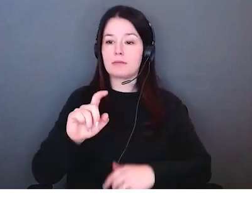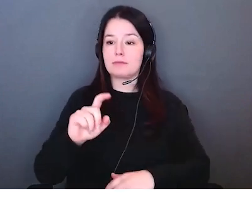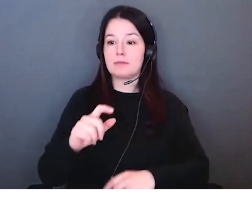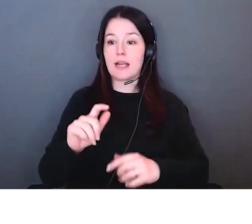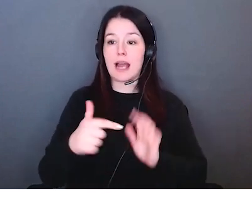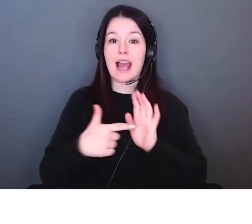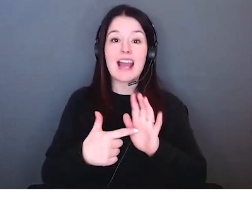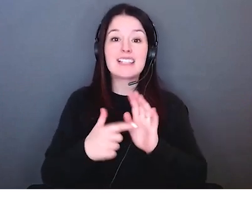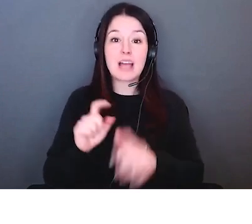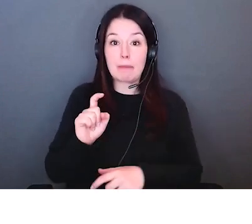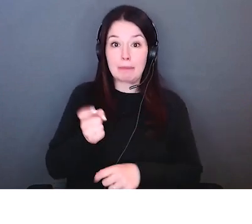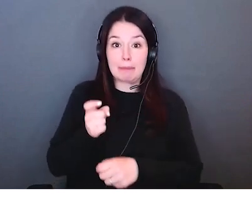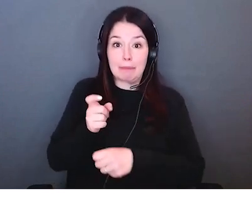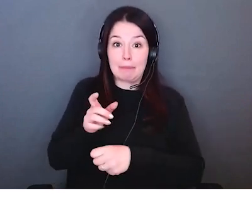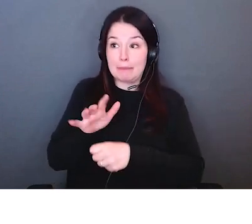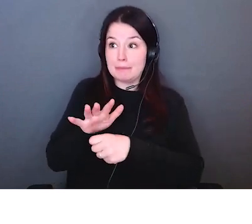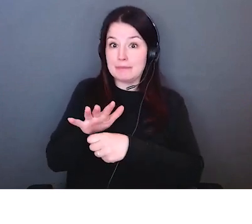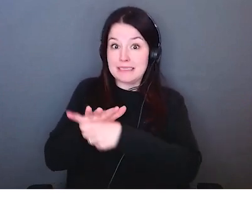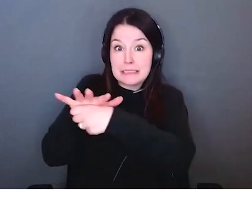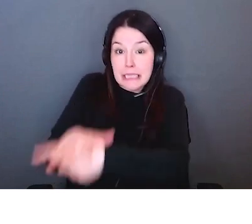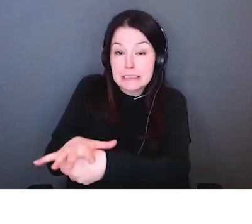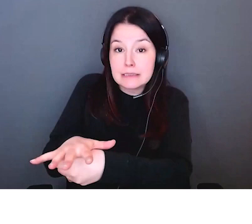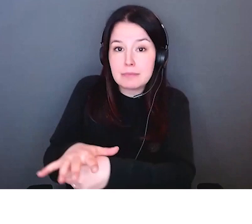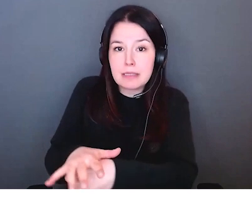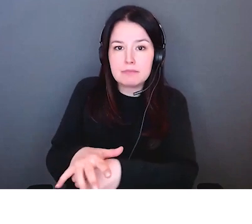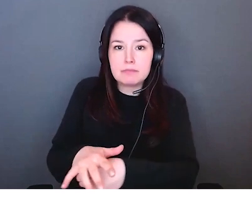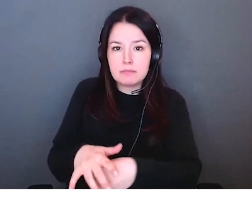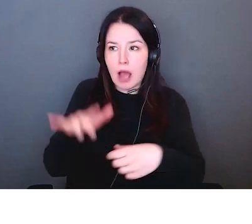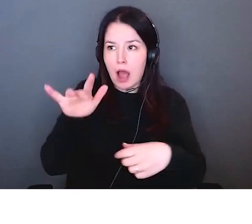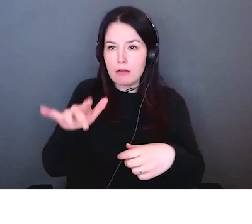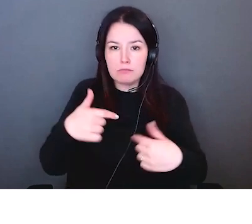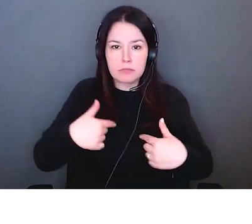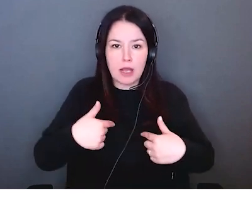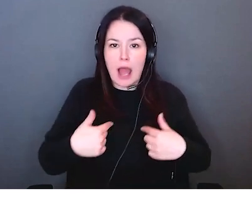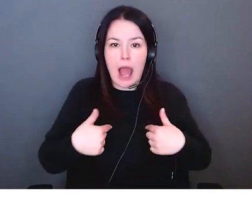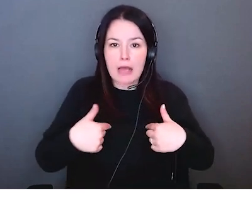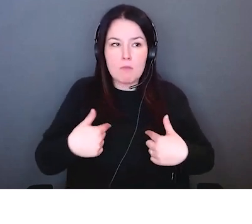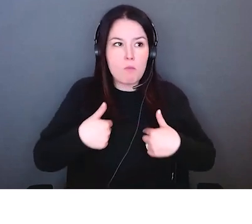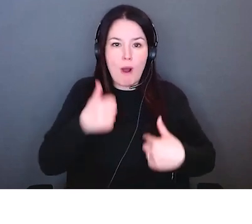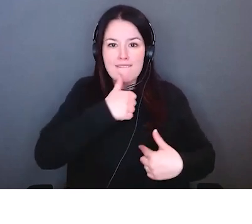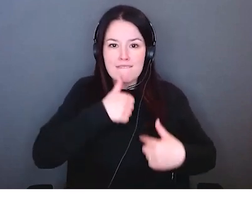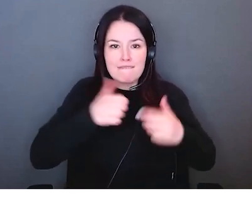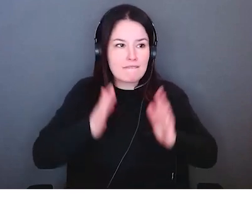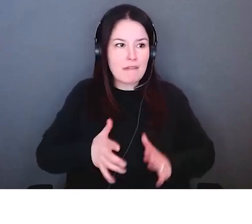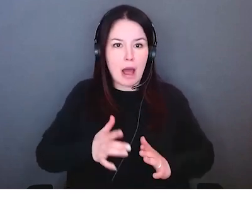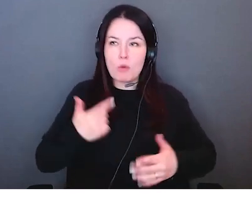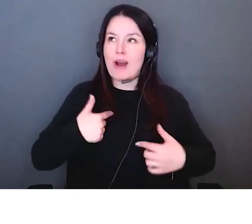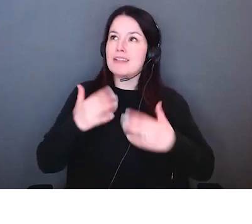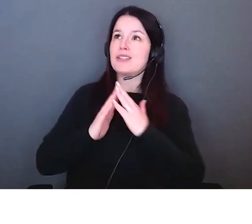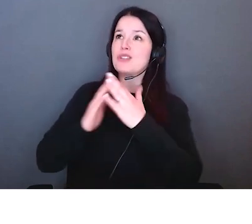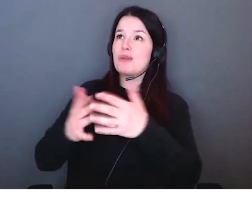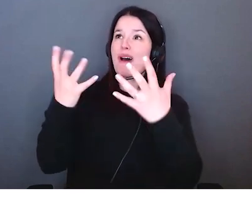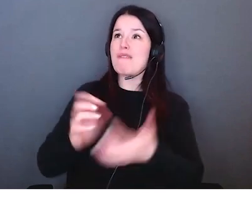donc les systèmes d'inégalité des systèmes d'oppression c'est ça une médaille et selon qui nous